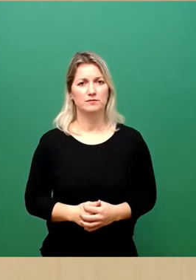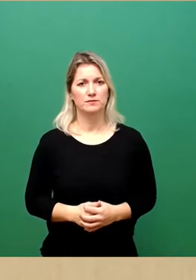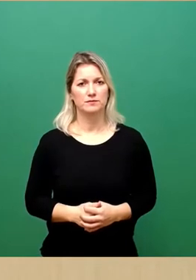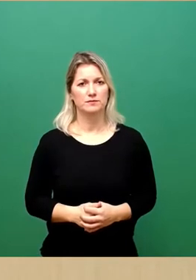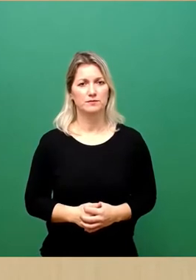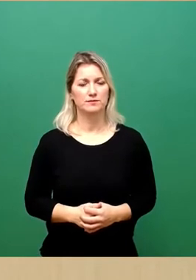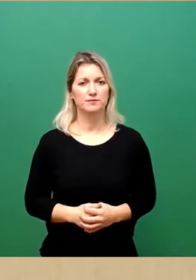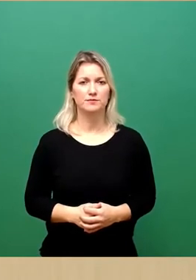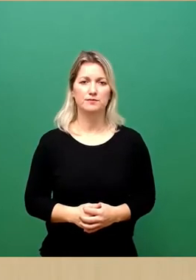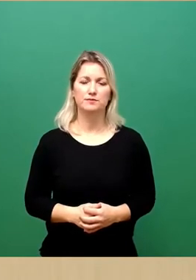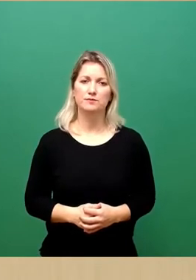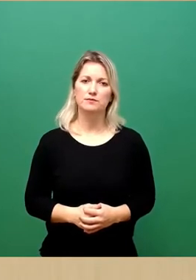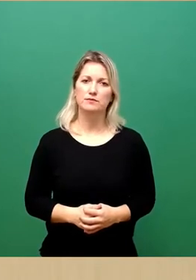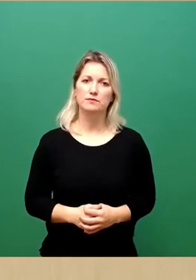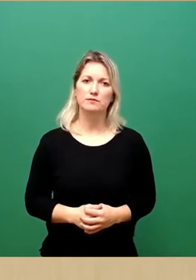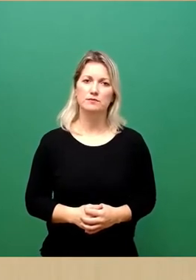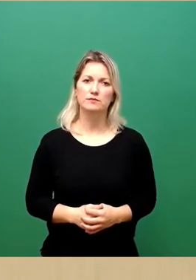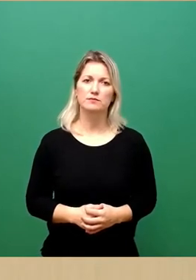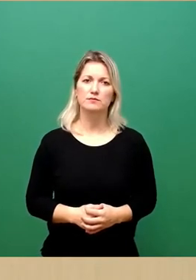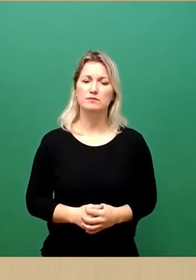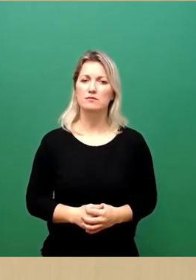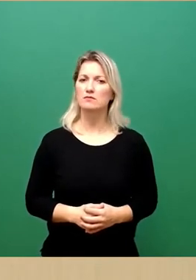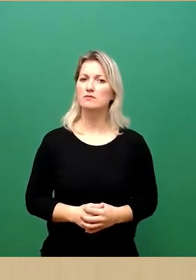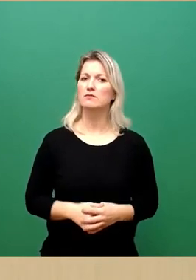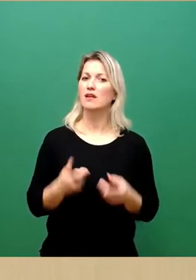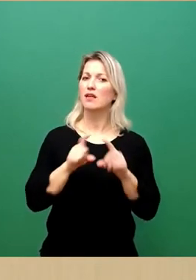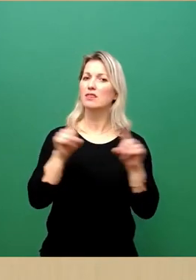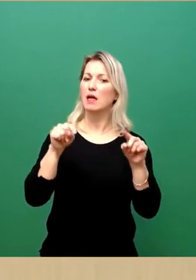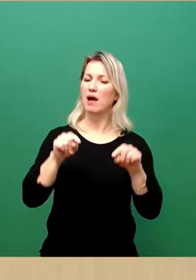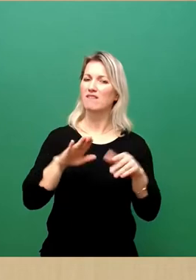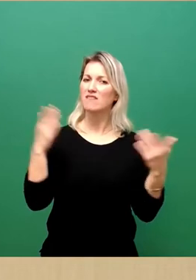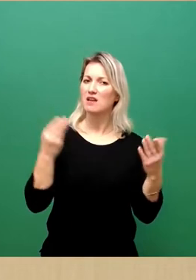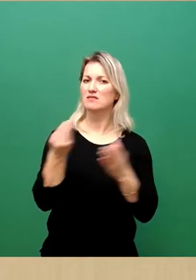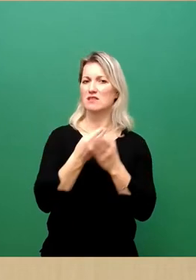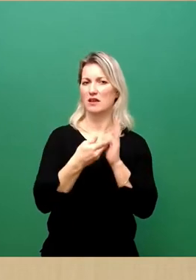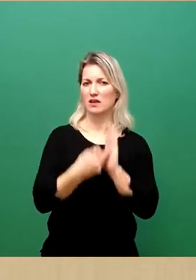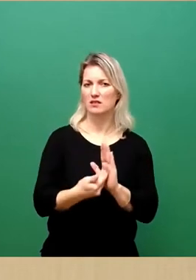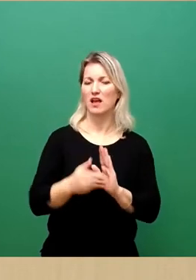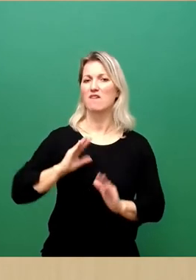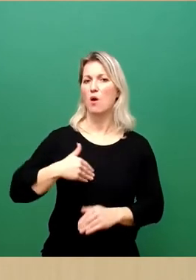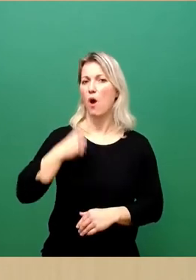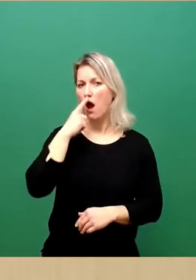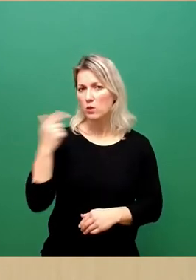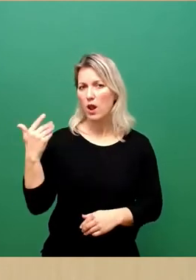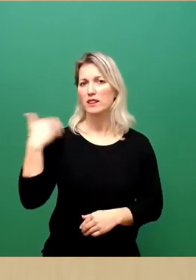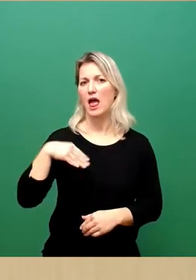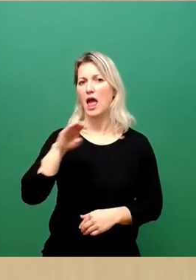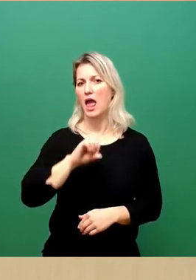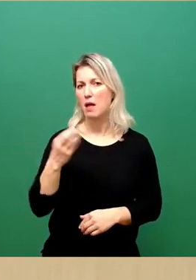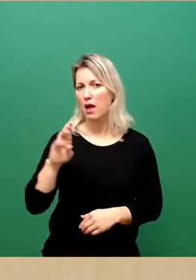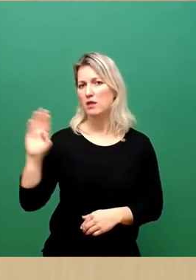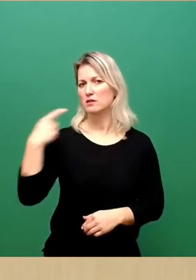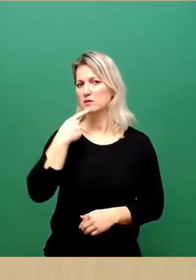Ja, es geht um ein Zeichen. Frau Arnold, Herr Ebert haben es bereits betont. Viele Städte in Deutschland,